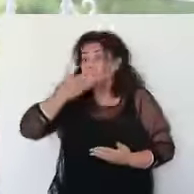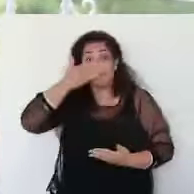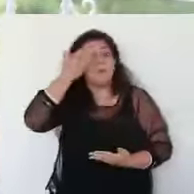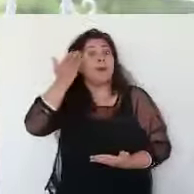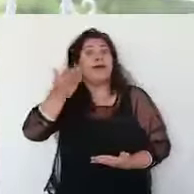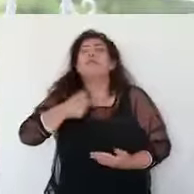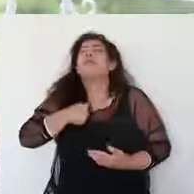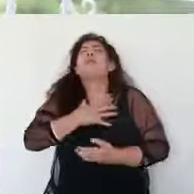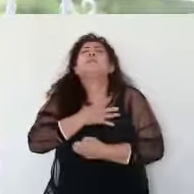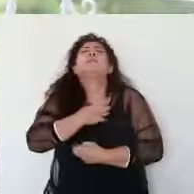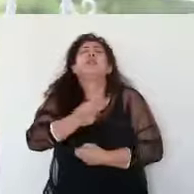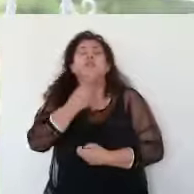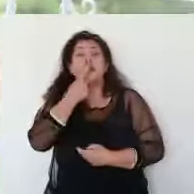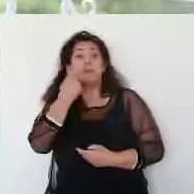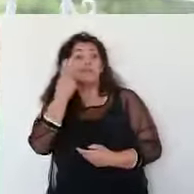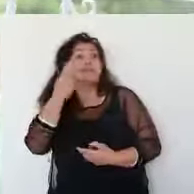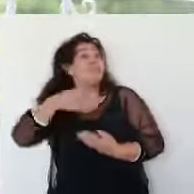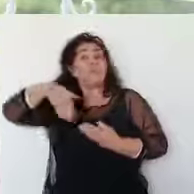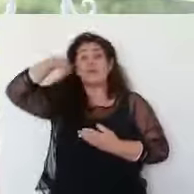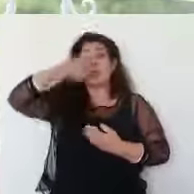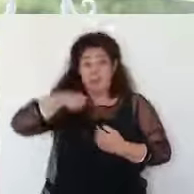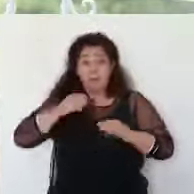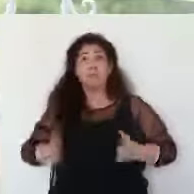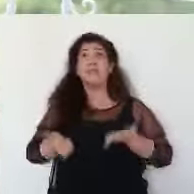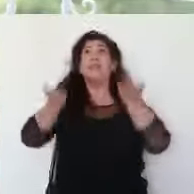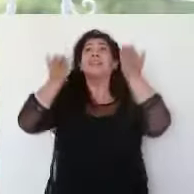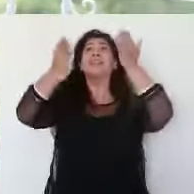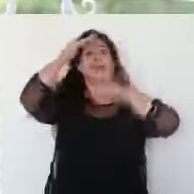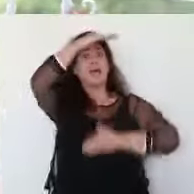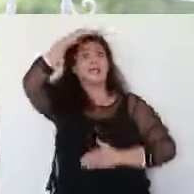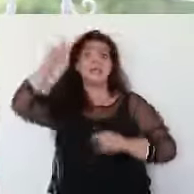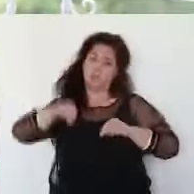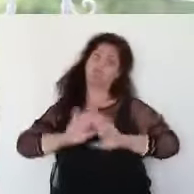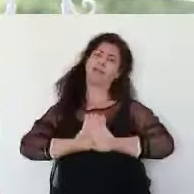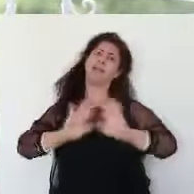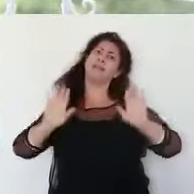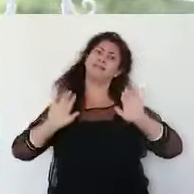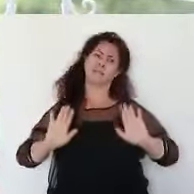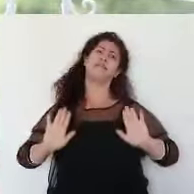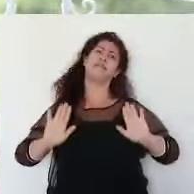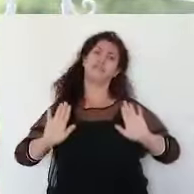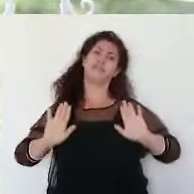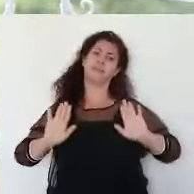بعرفه الكرام في السنة تاني مش تقتلوا بدي أحكي معه بدي أعرف بدي أقلع السماء خلاص ههم بكفي